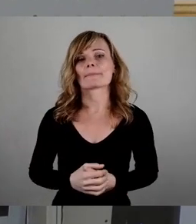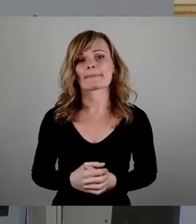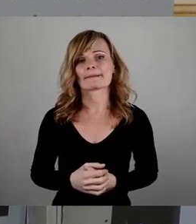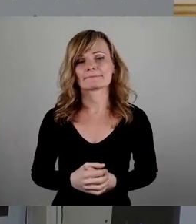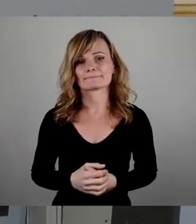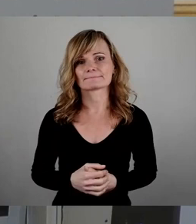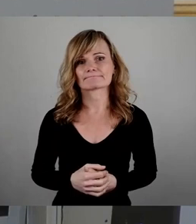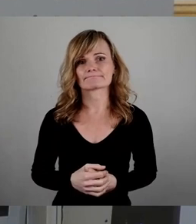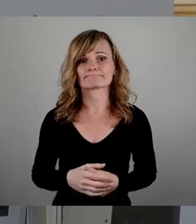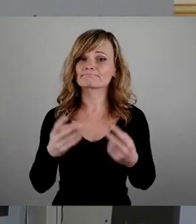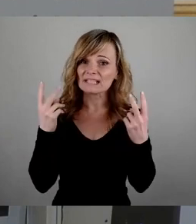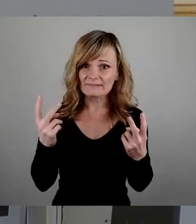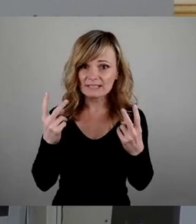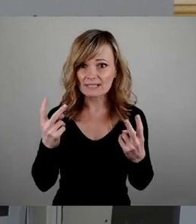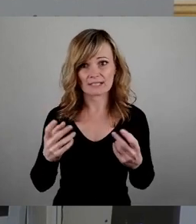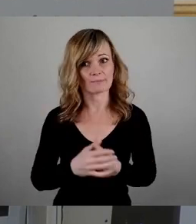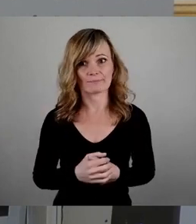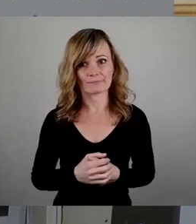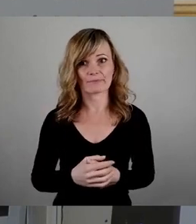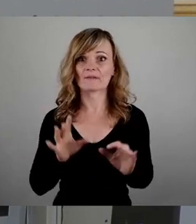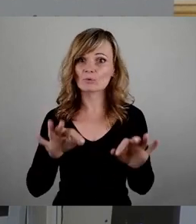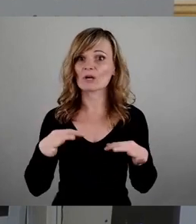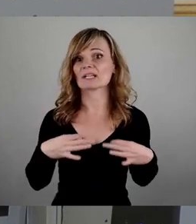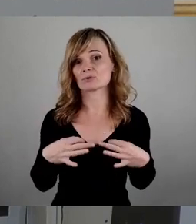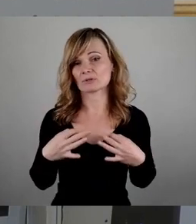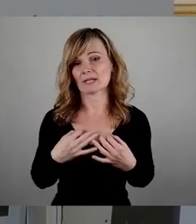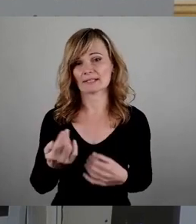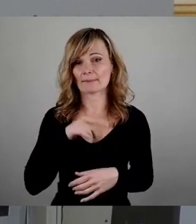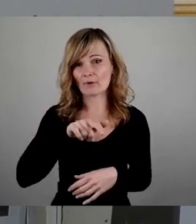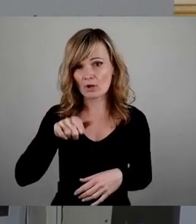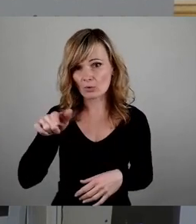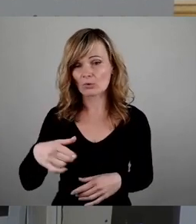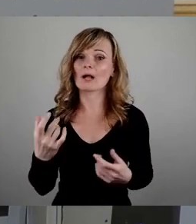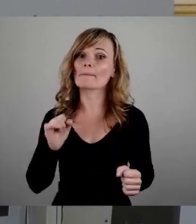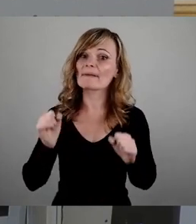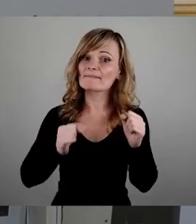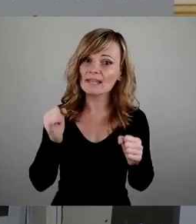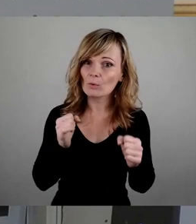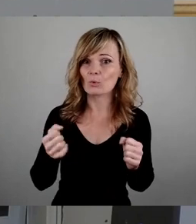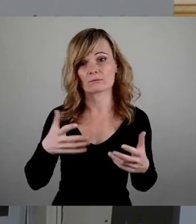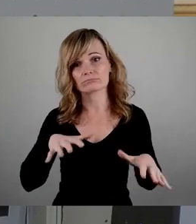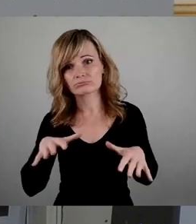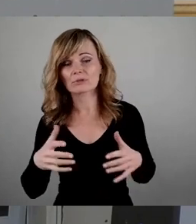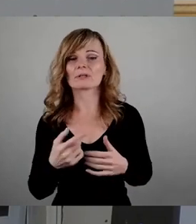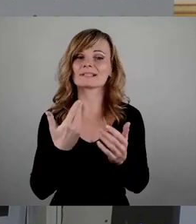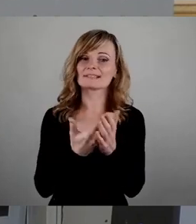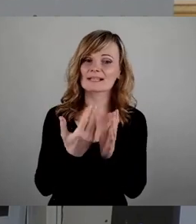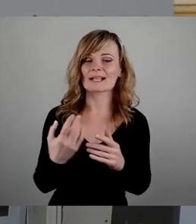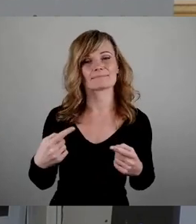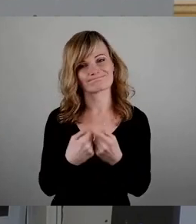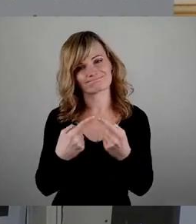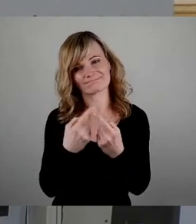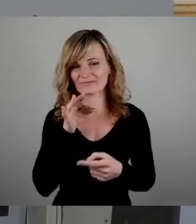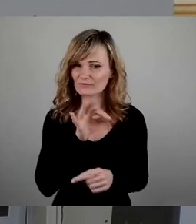Wichtigkeit für die Gesundheit in der Bevölkerung, für die Bewegung. Und deshalb streiten wir so dafür,